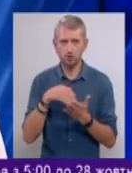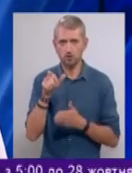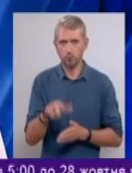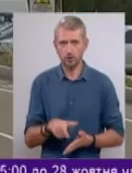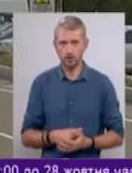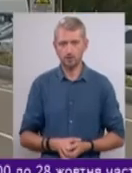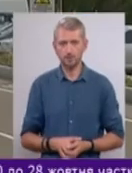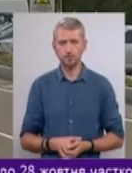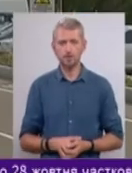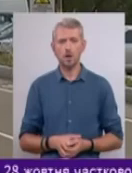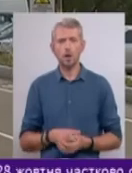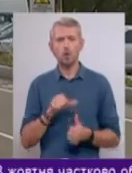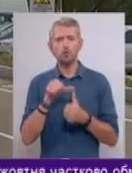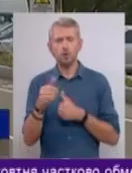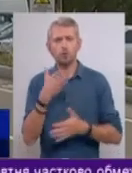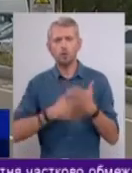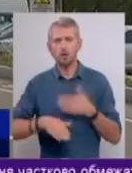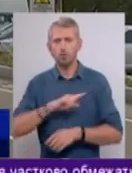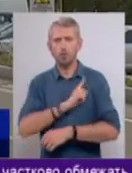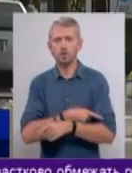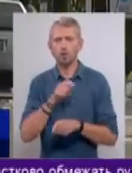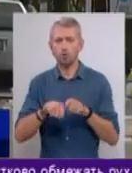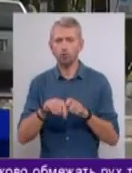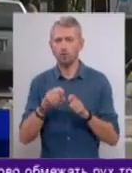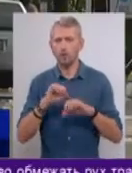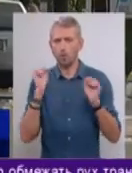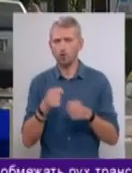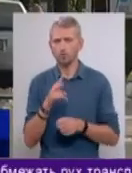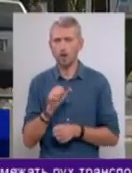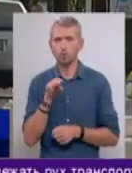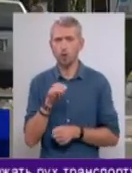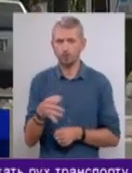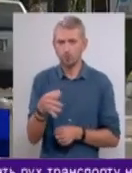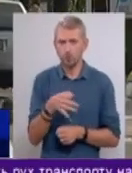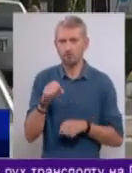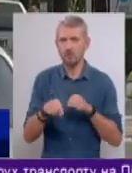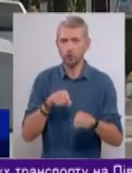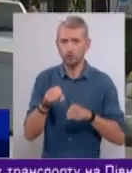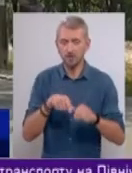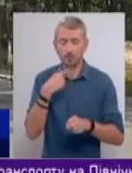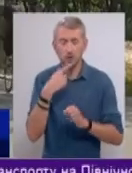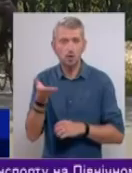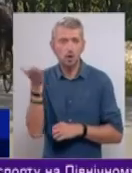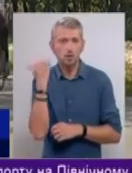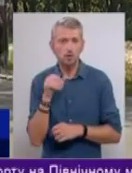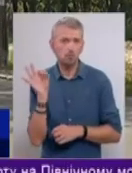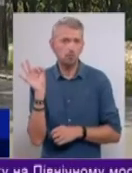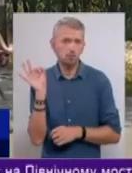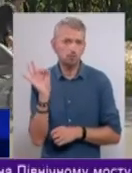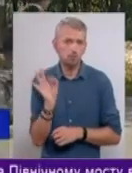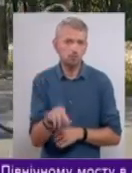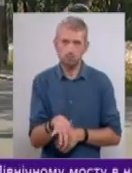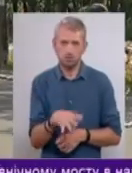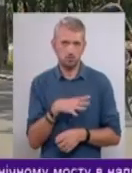Особливо зраділи посиленню контролю за гонщиками на Трухановому острові велосипедисти. Кажуть, раніше часто потерпали від